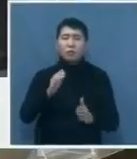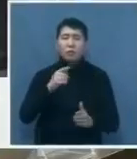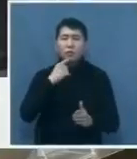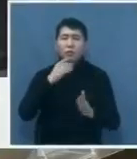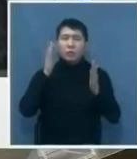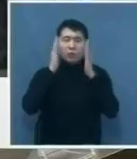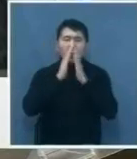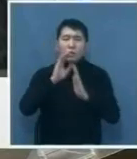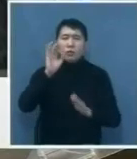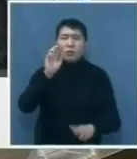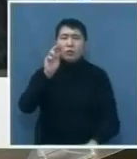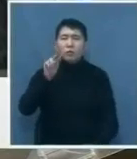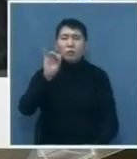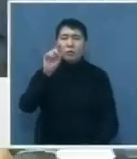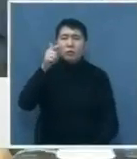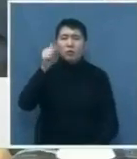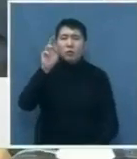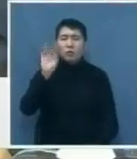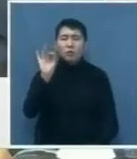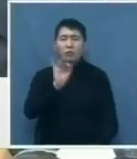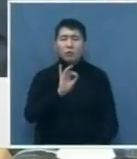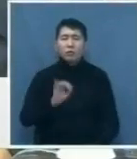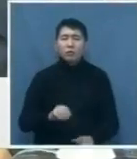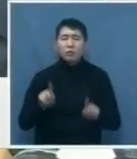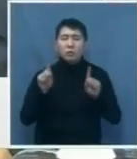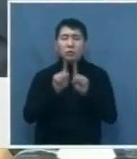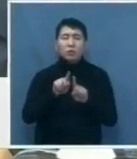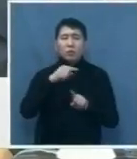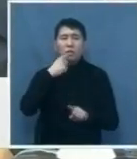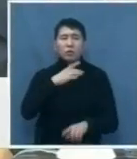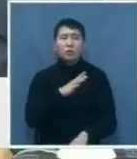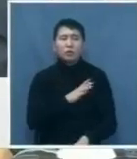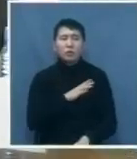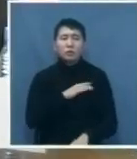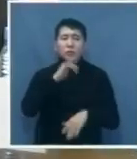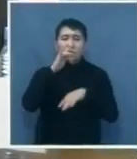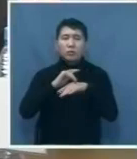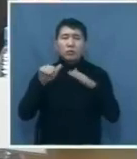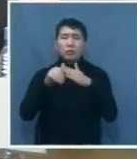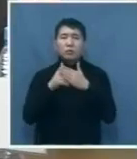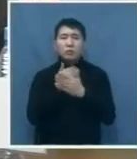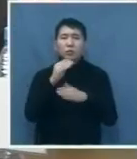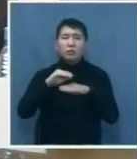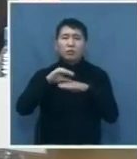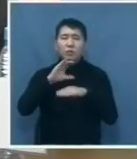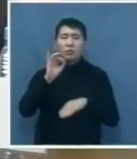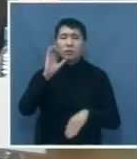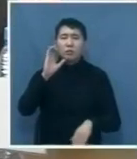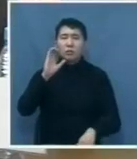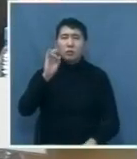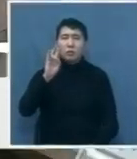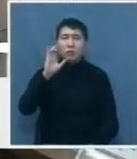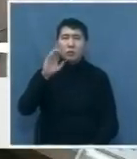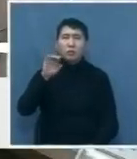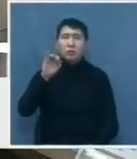облигаций. В ходе своего выступления Булатпе Куандыков также отметил, что центр планирует предоставить новые финансовые инструменты для развития